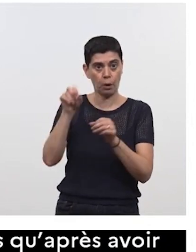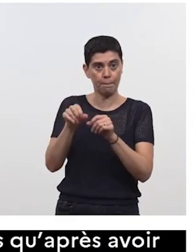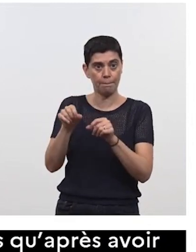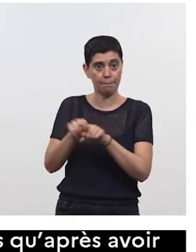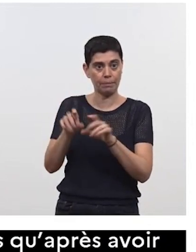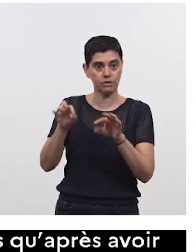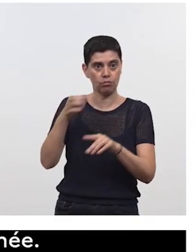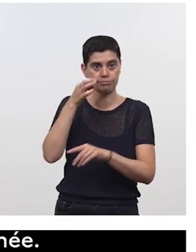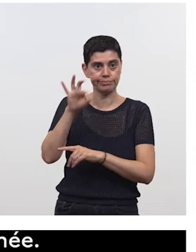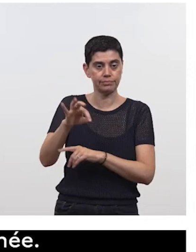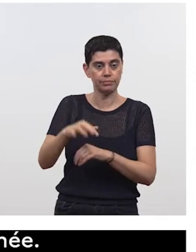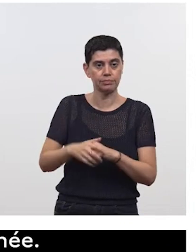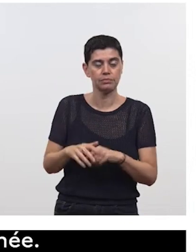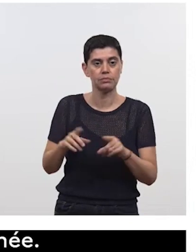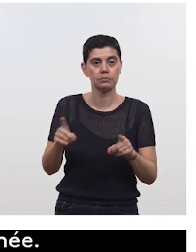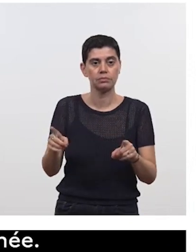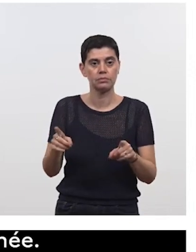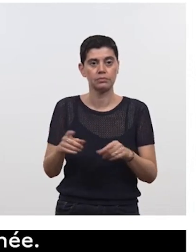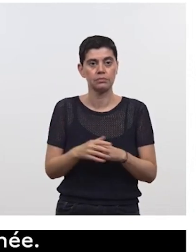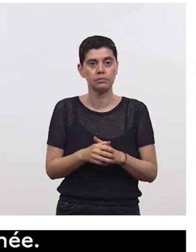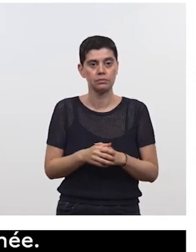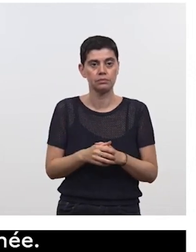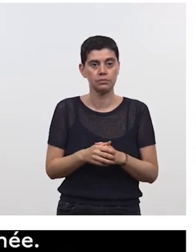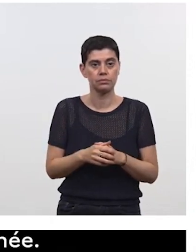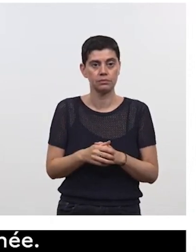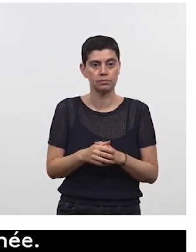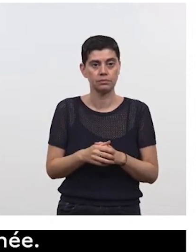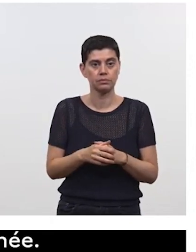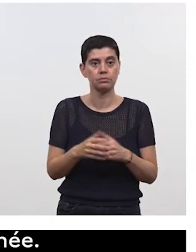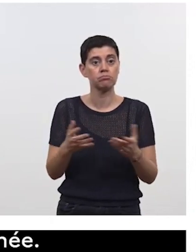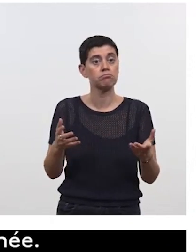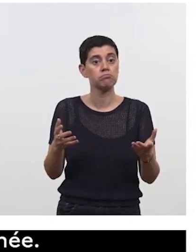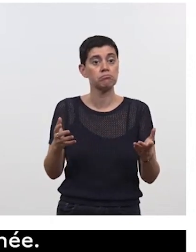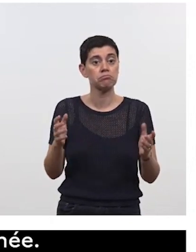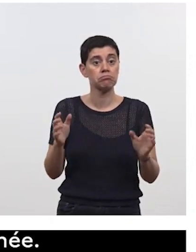nombre d'opposants sans d'ailleurs proposer toujours des solutions